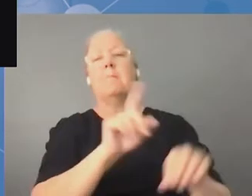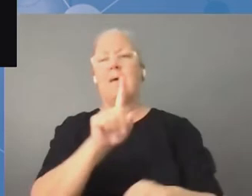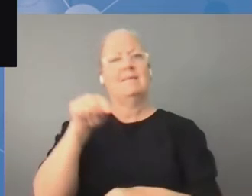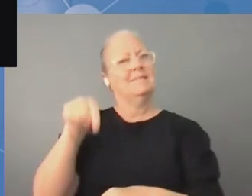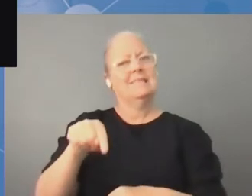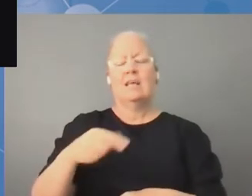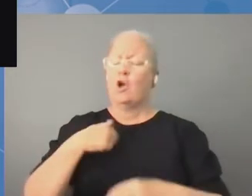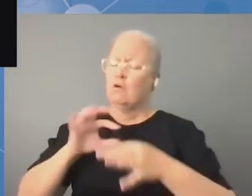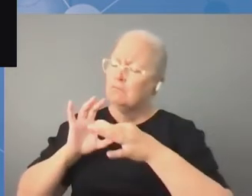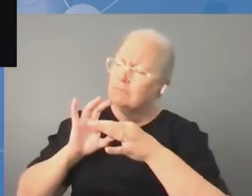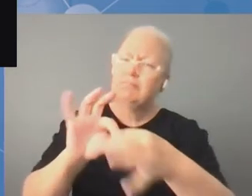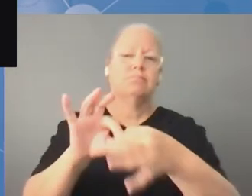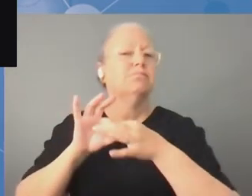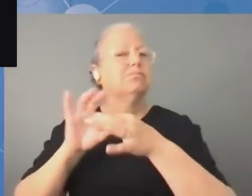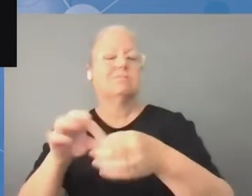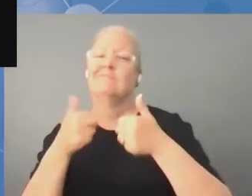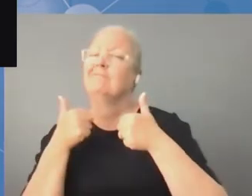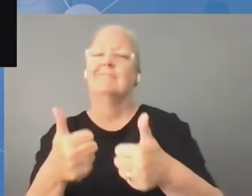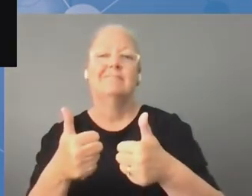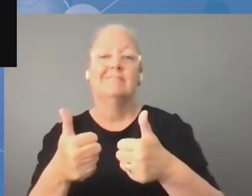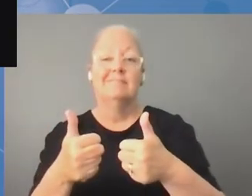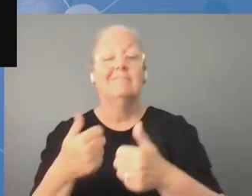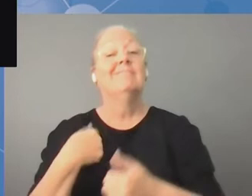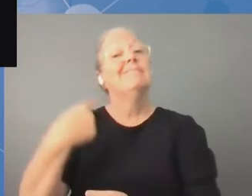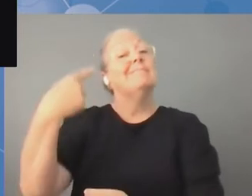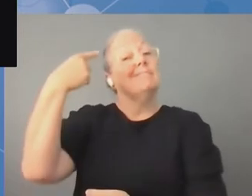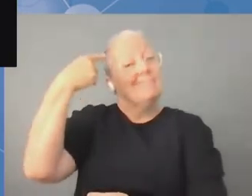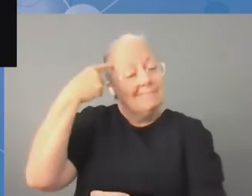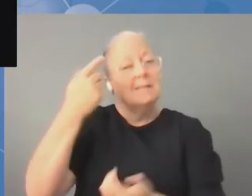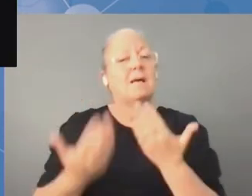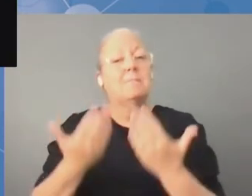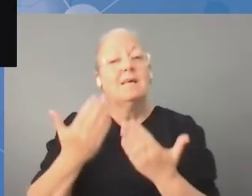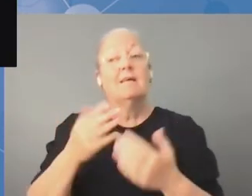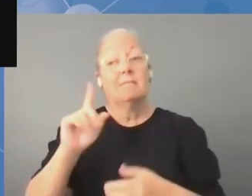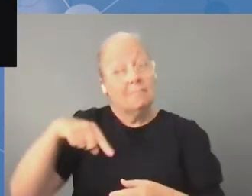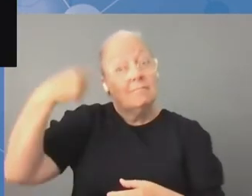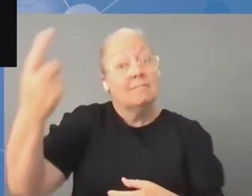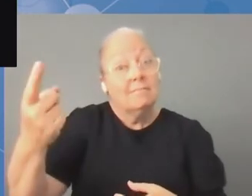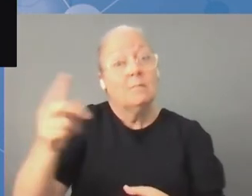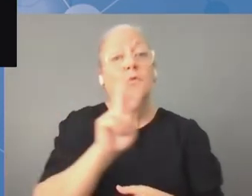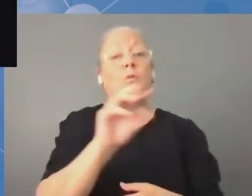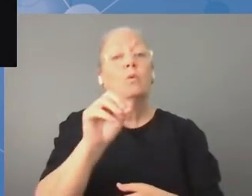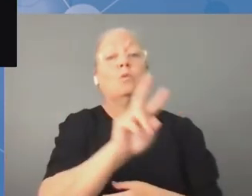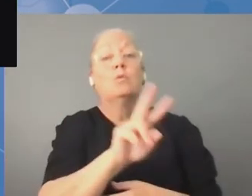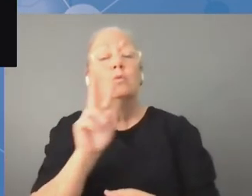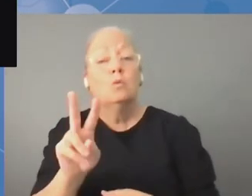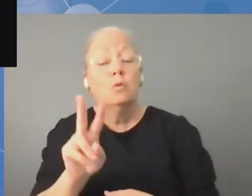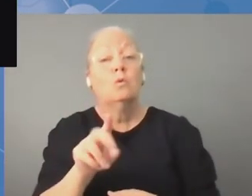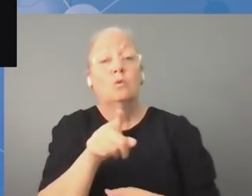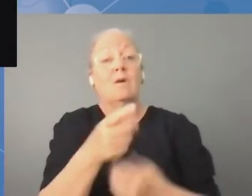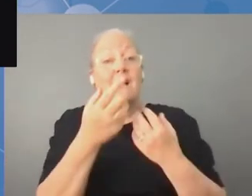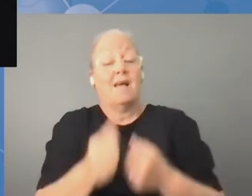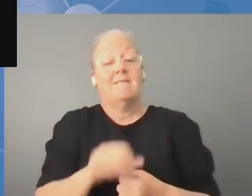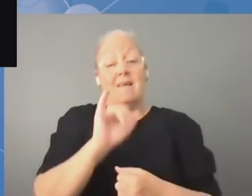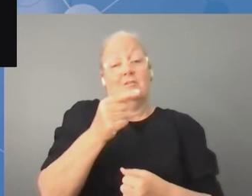innych dyskusji panelowych, ponieważ uczestnicy tego spotkania byli naprawdę bardzo zaangażowani w rozmowę. I mamy taką propozycję,